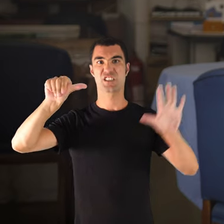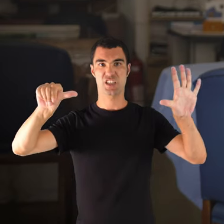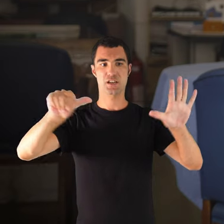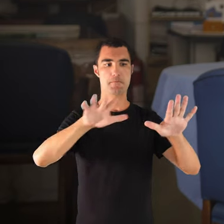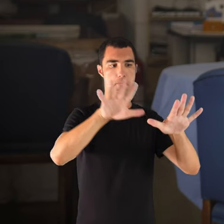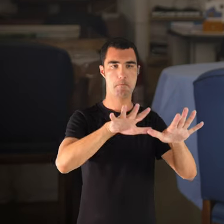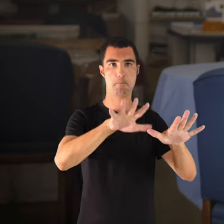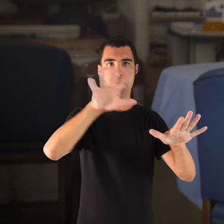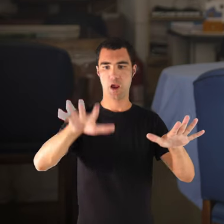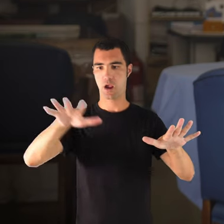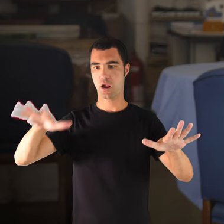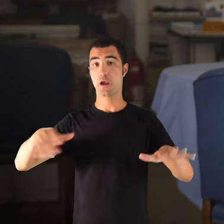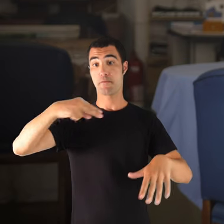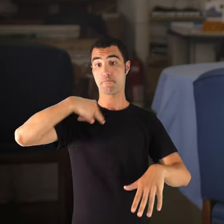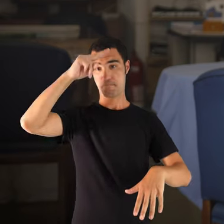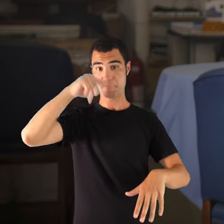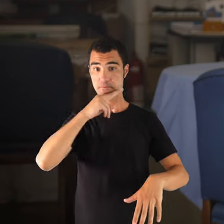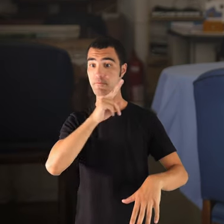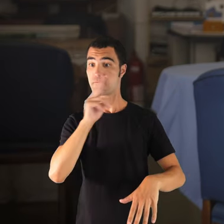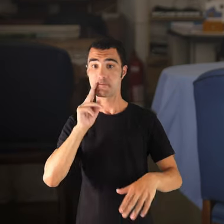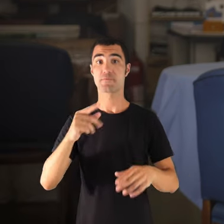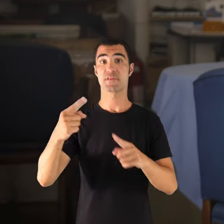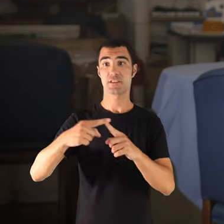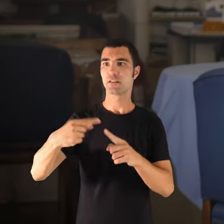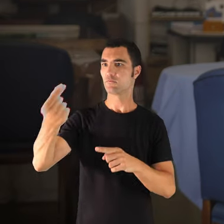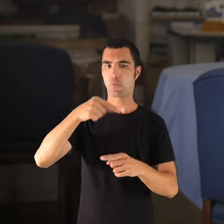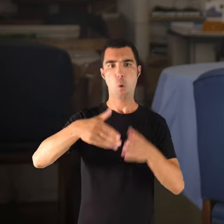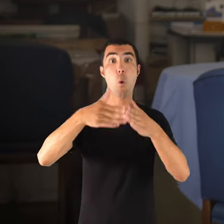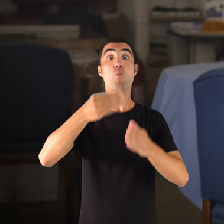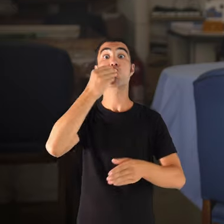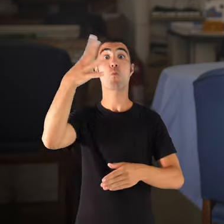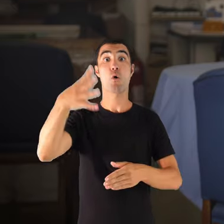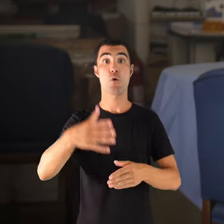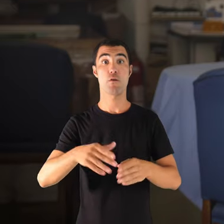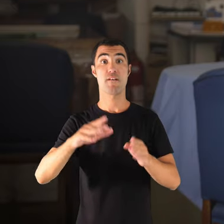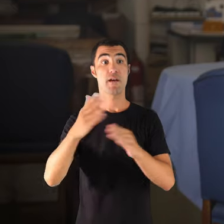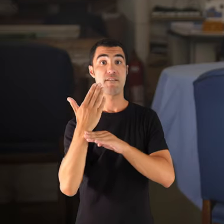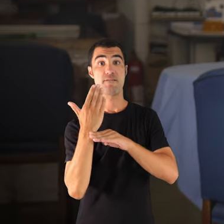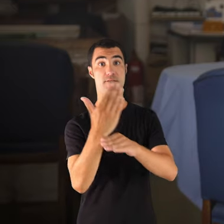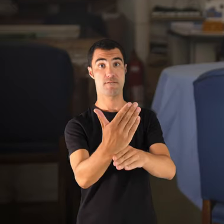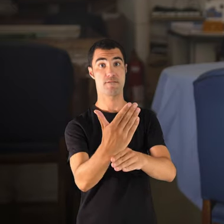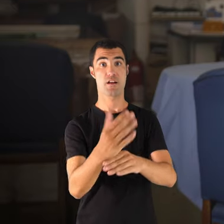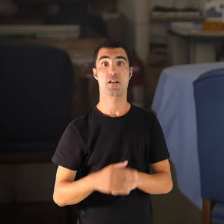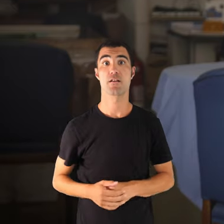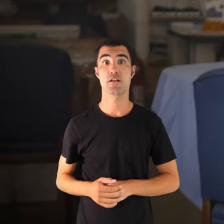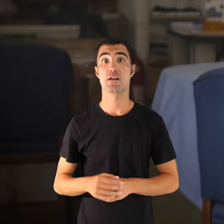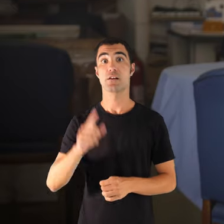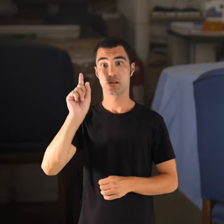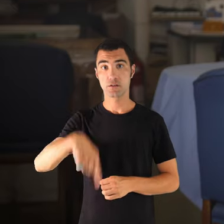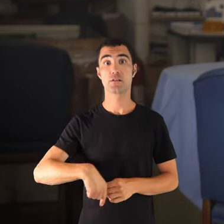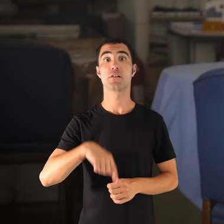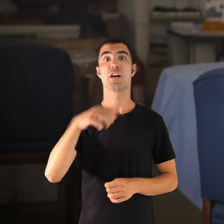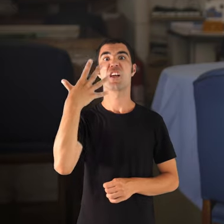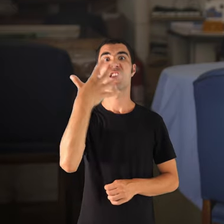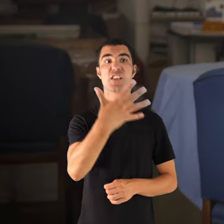pari i meu prim me diuen que aquest bot era molt bo per navegar la bola i duu 52